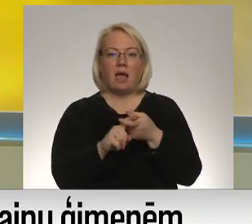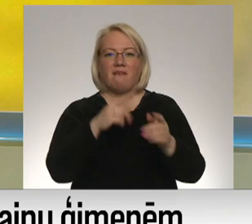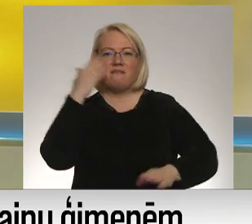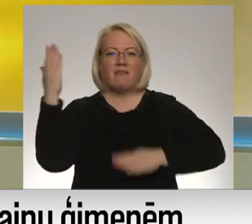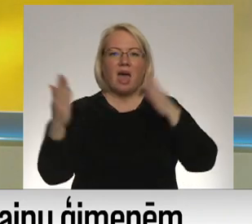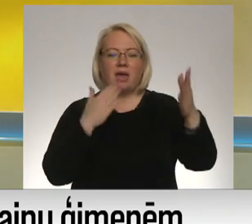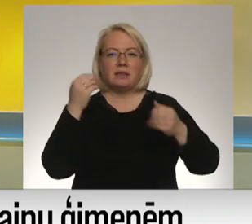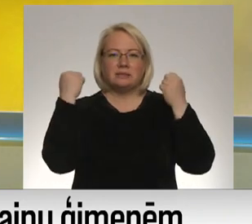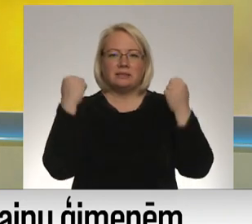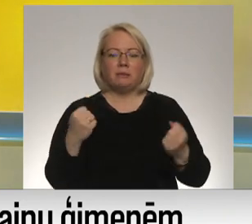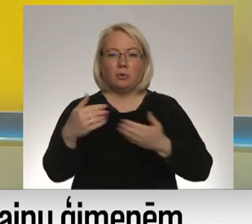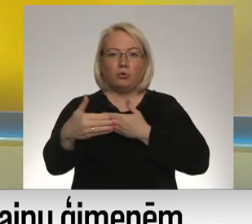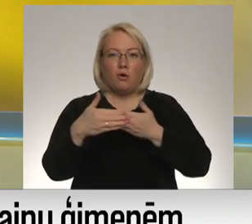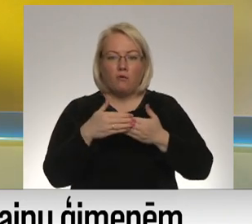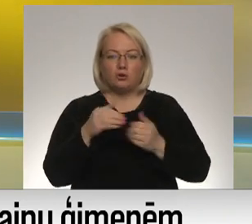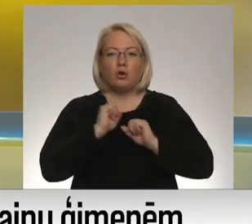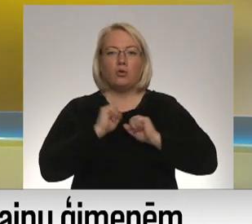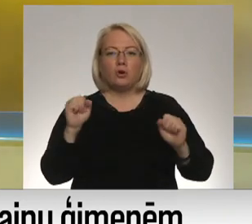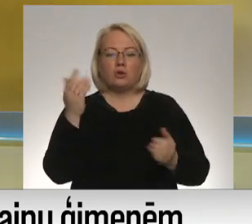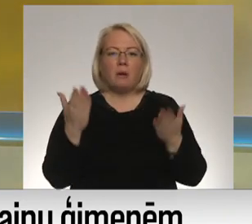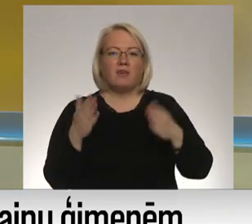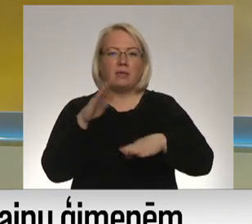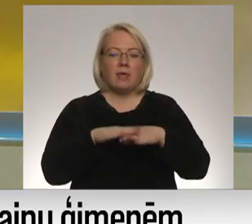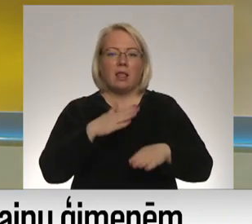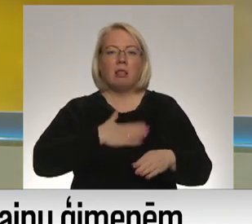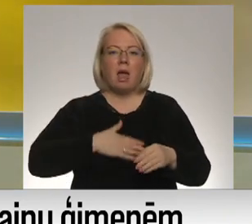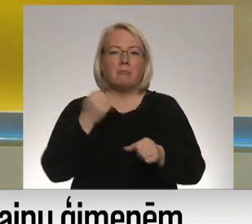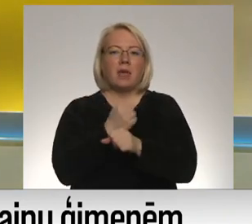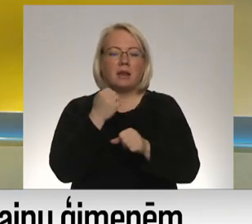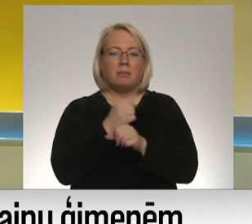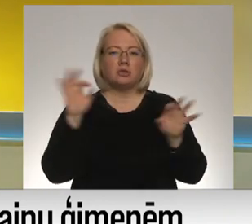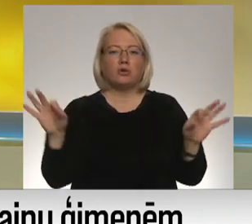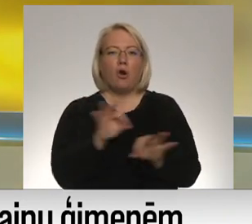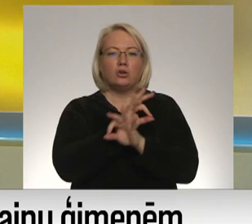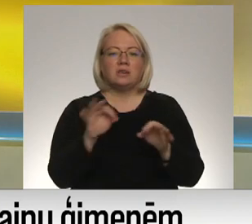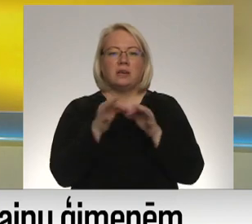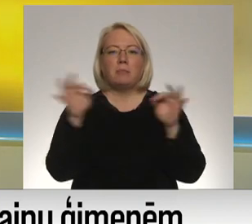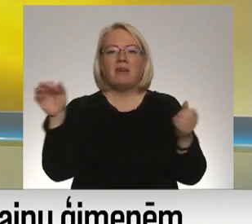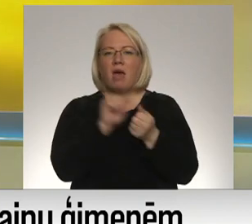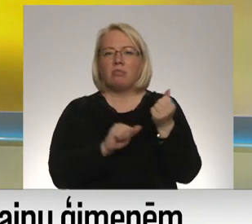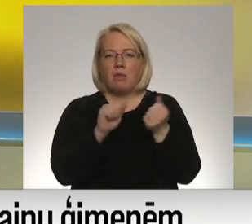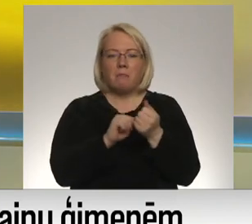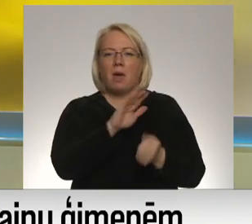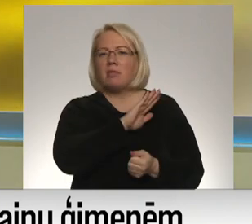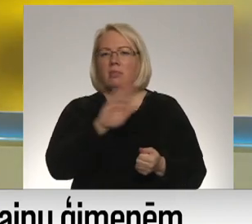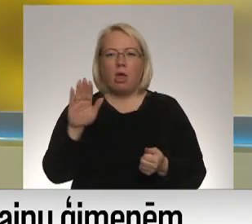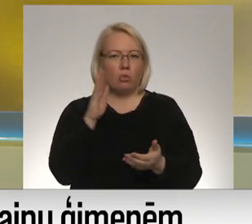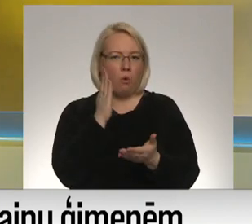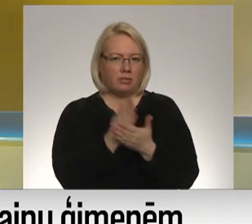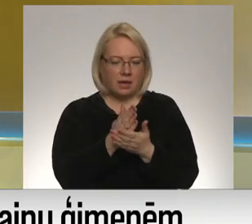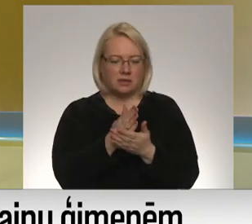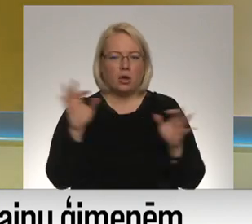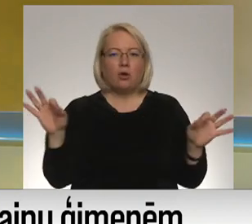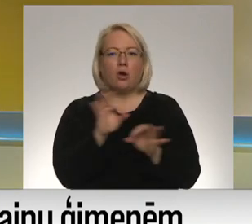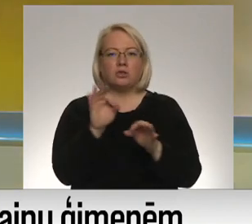Ētra stuvošanos drošības apsvērumu dēļ labdarības koncerts Mežaparka estrādē brīvdabā nenotiks. Koncerts tiks pārraidīts